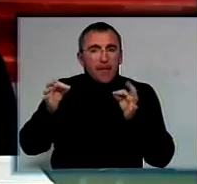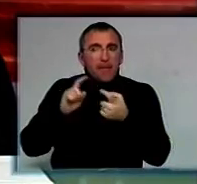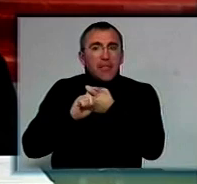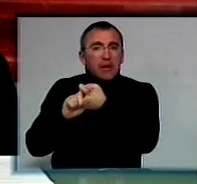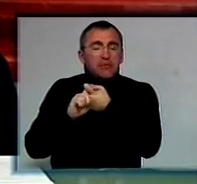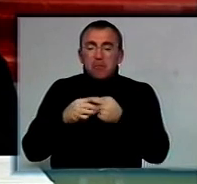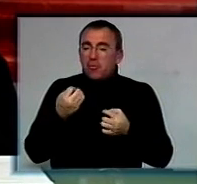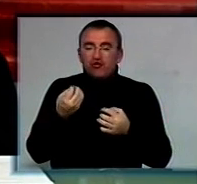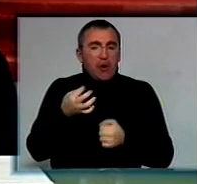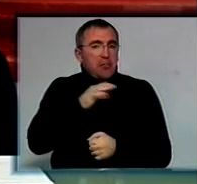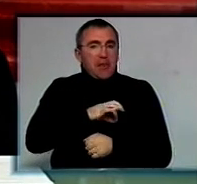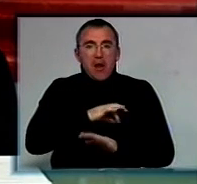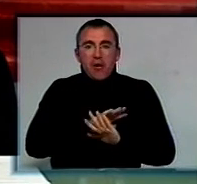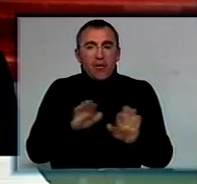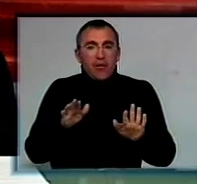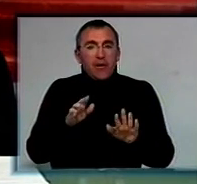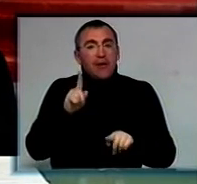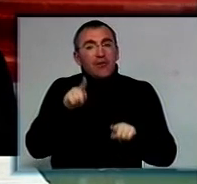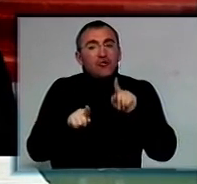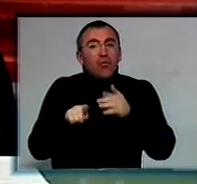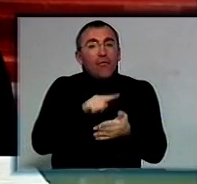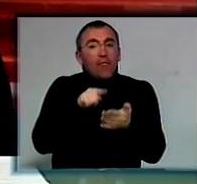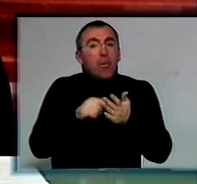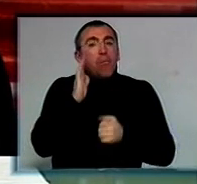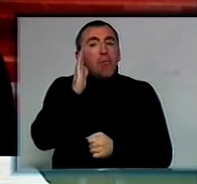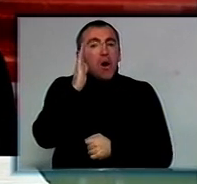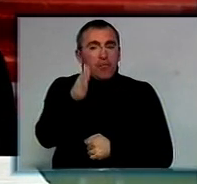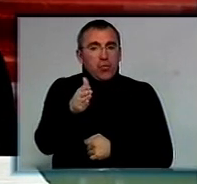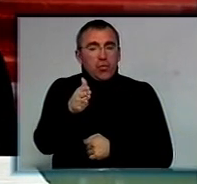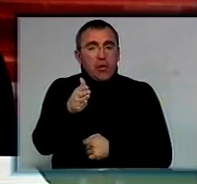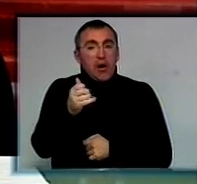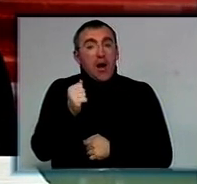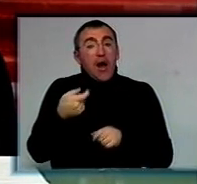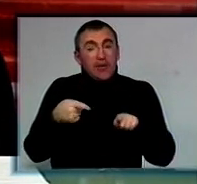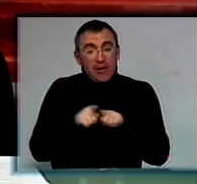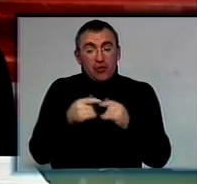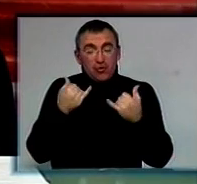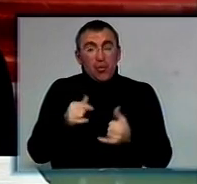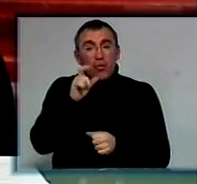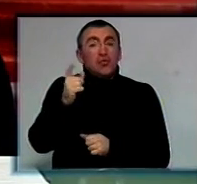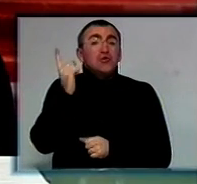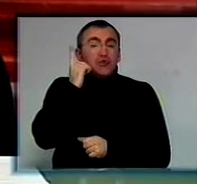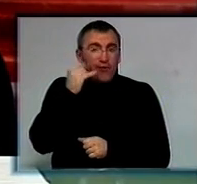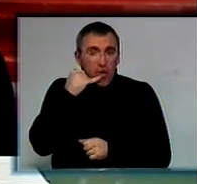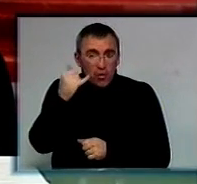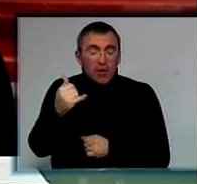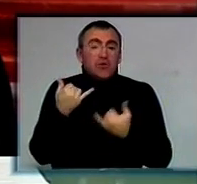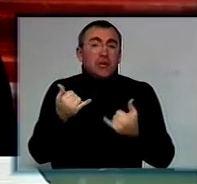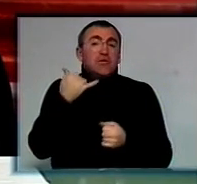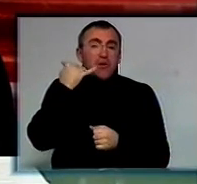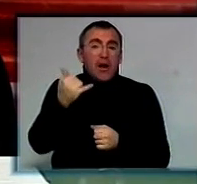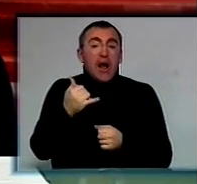не користувалися, так що це дещо питання майбутнього, я би сказав. А так, як зараз люди дзвонили, так вони і будуть дзвонити,